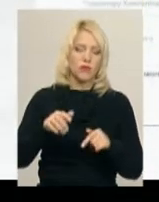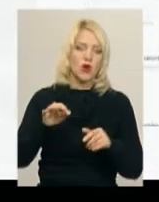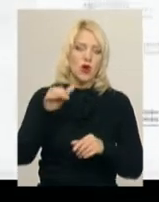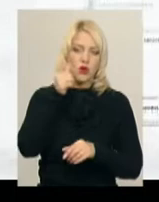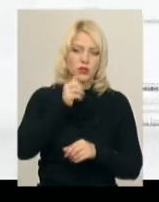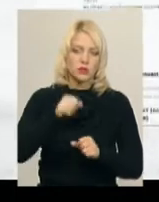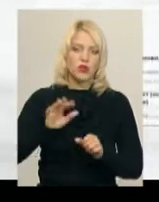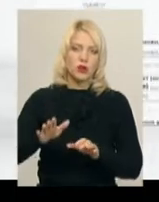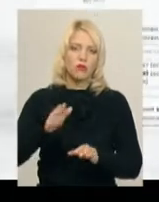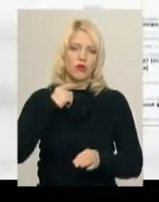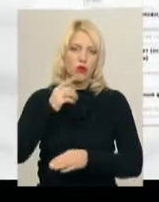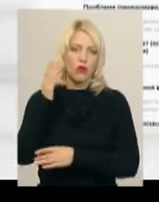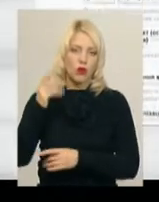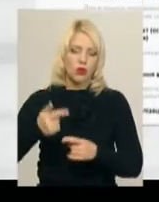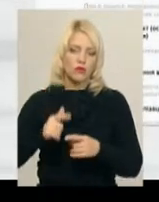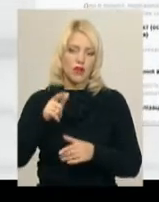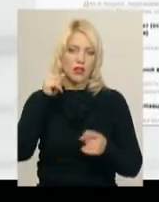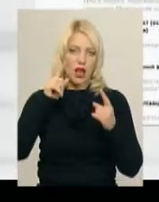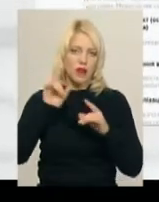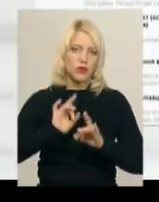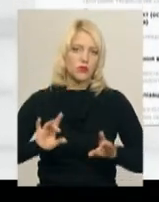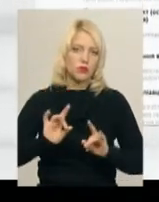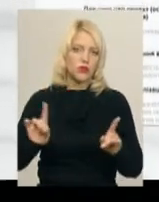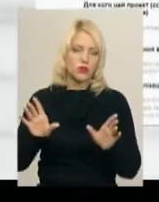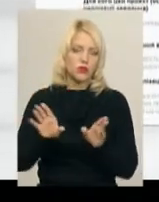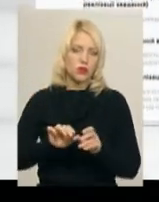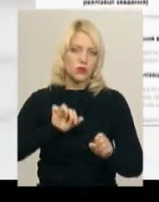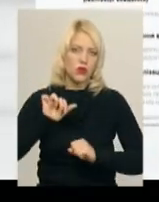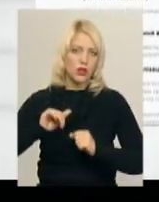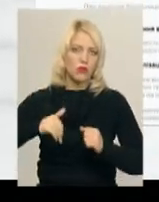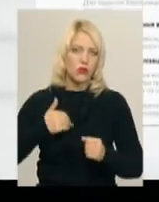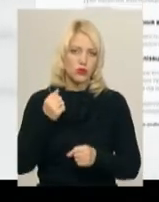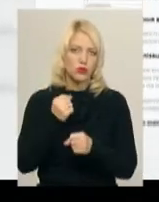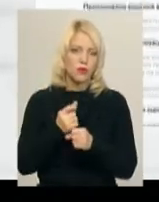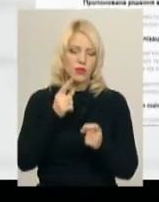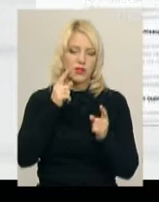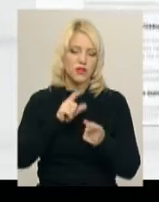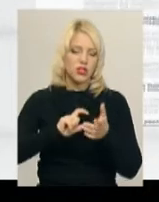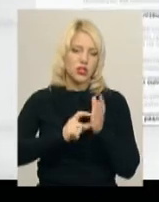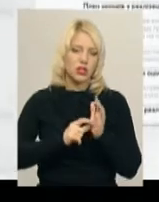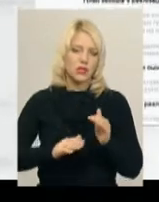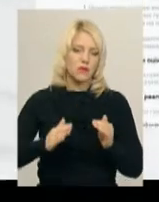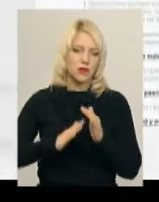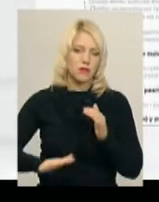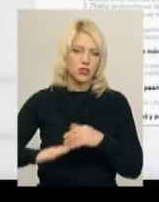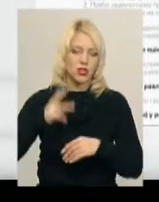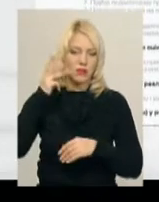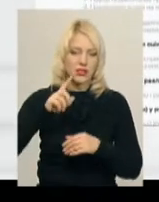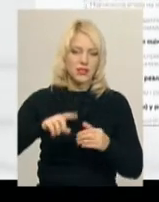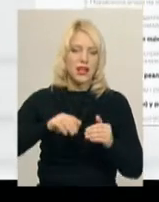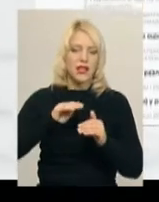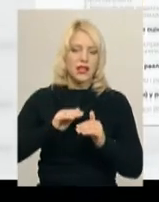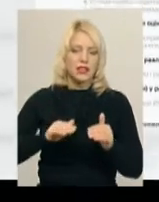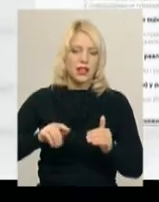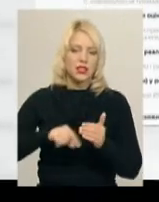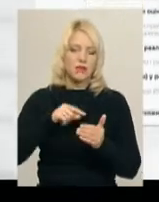Його авторка Наталія Гренишина розповідає, що разом із колегами хочуть зробити невеличкий клас в приміщенні Хмельницької міської дитячої лікарні для